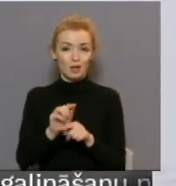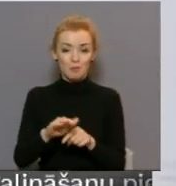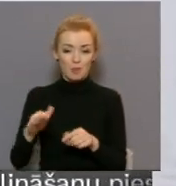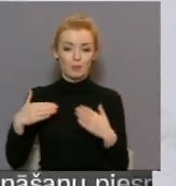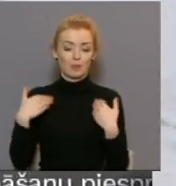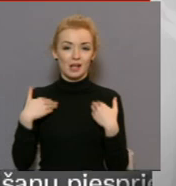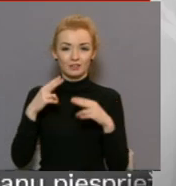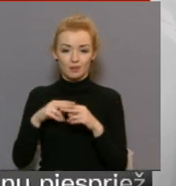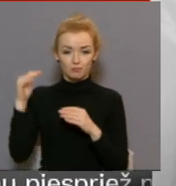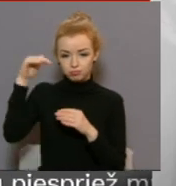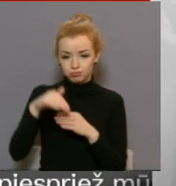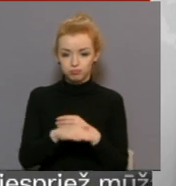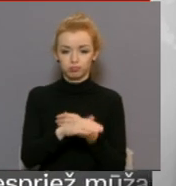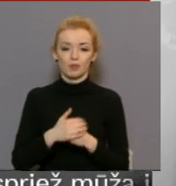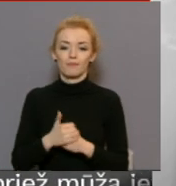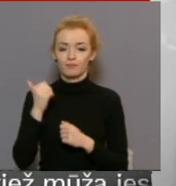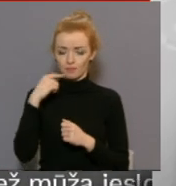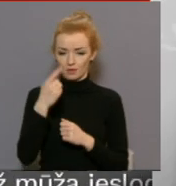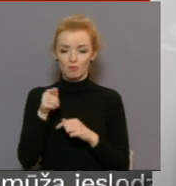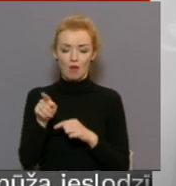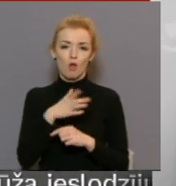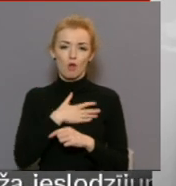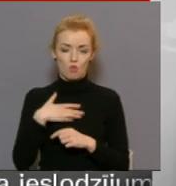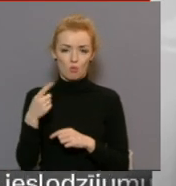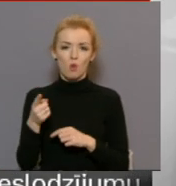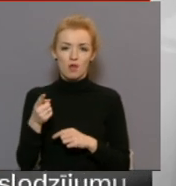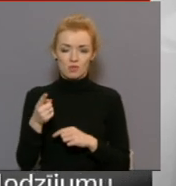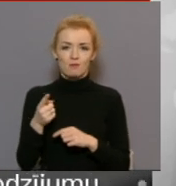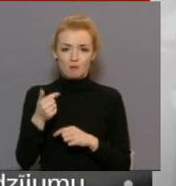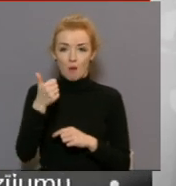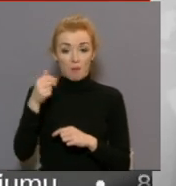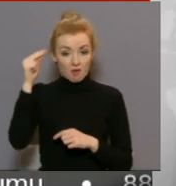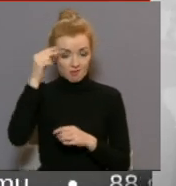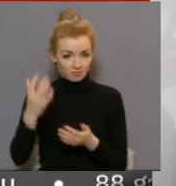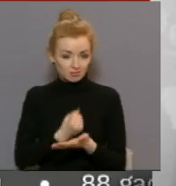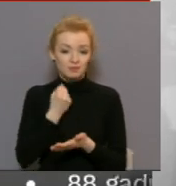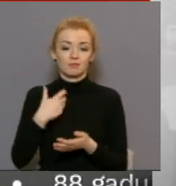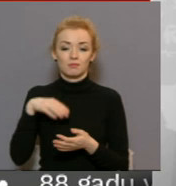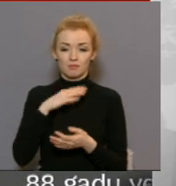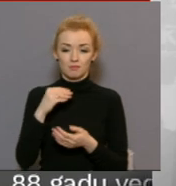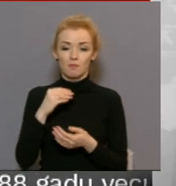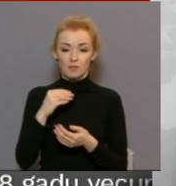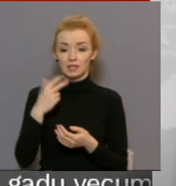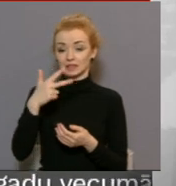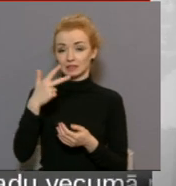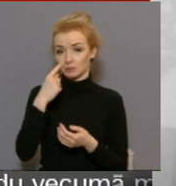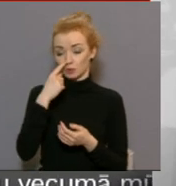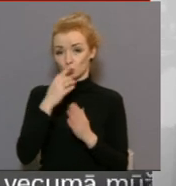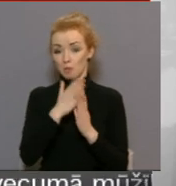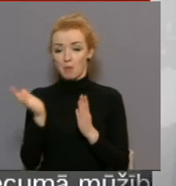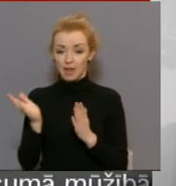ziemas izpriecas vieta. Tā ir laba mācība, kaut arī bārga mācība. Mēs arī izpildu direktoru pustunas laikā pēc tā notikuma